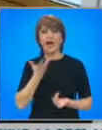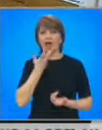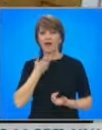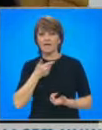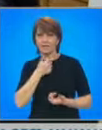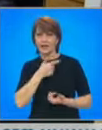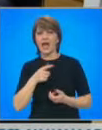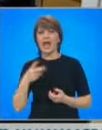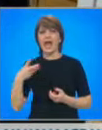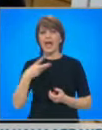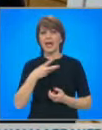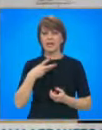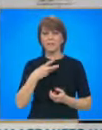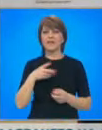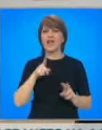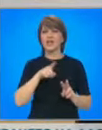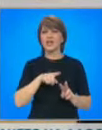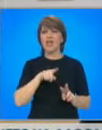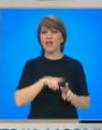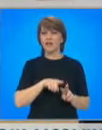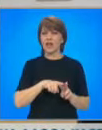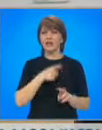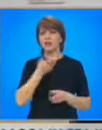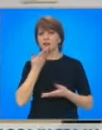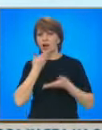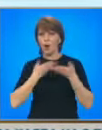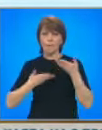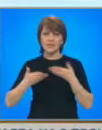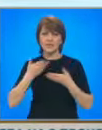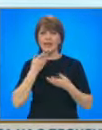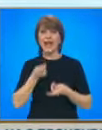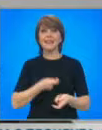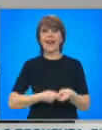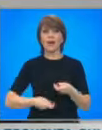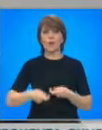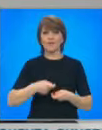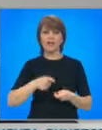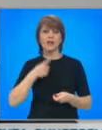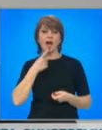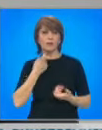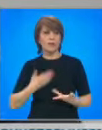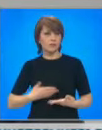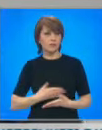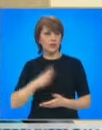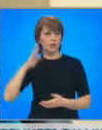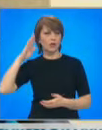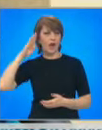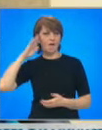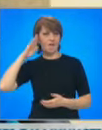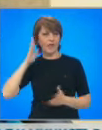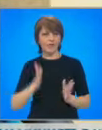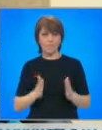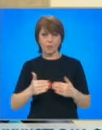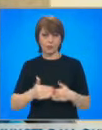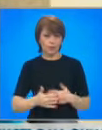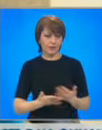Египет и Руанда премиерът е обсъдил евентуална търговия без посраници с продукти от военно промишления ни комплекс. Сега ще